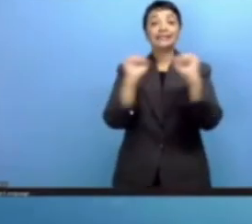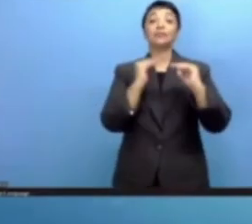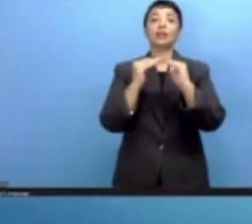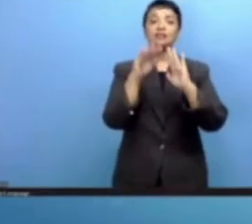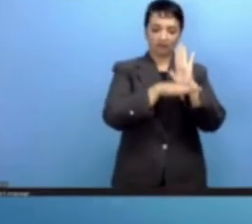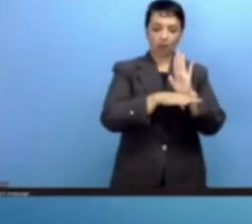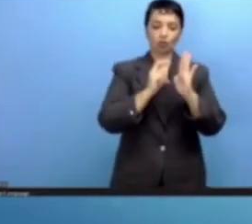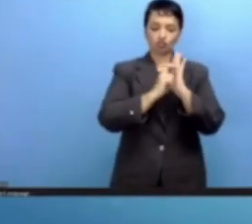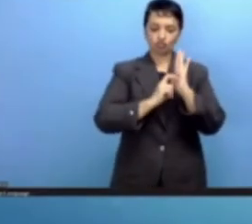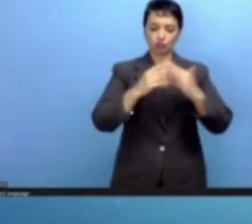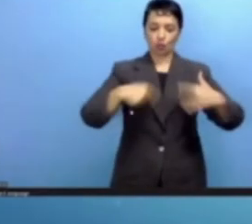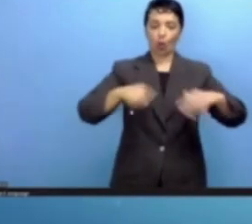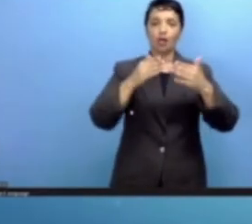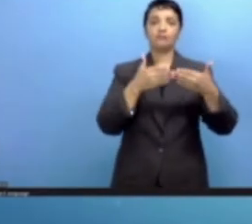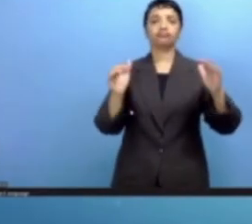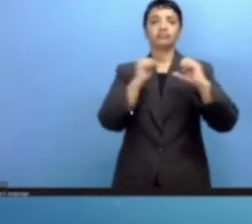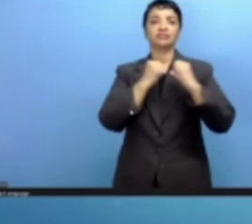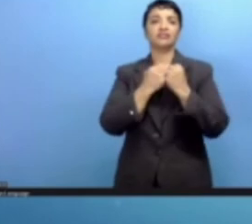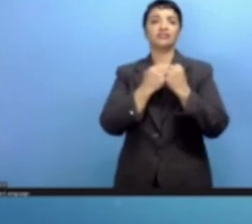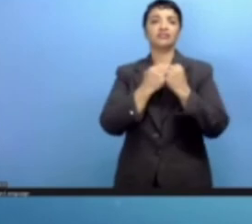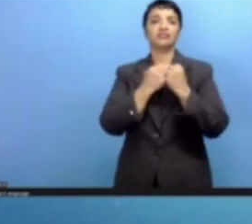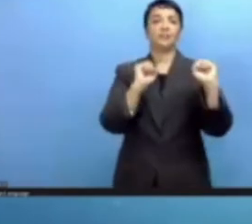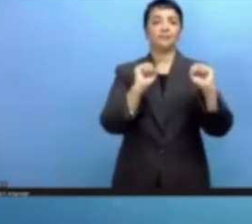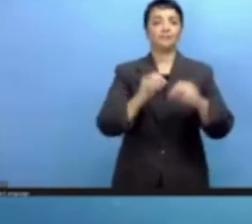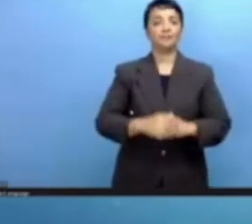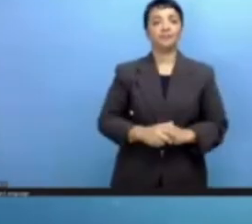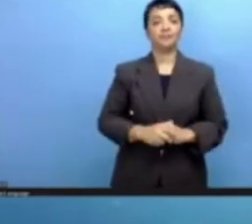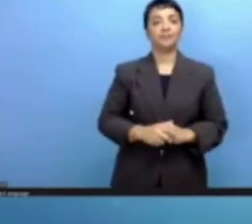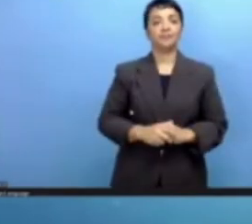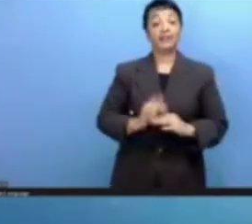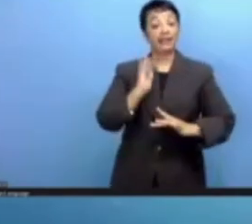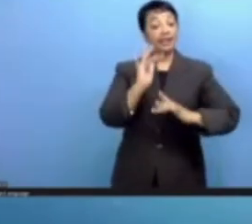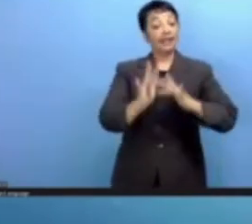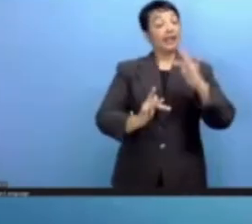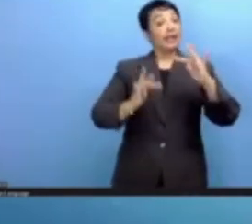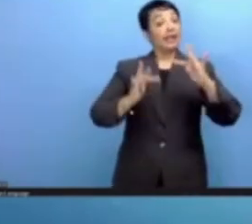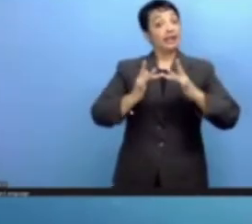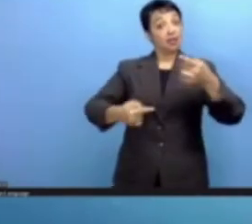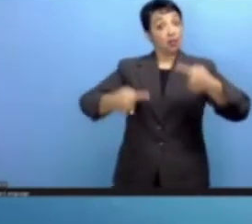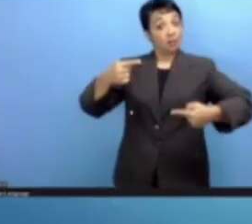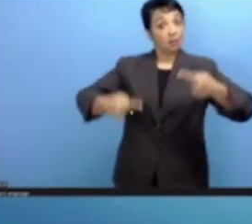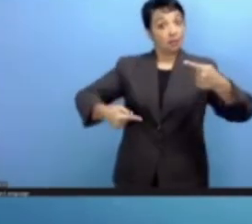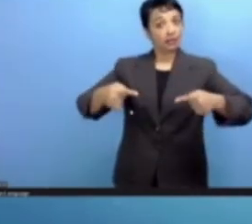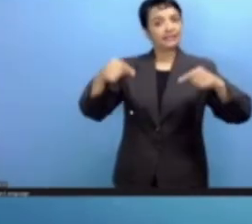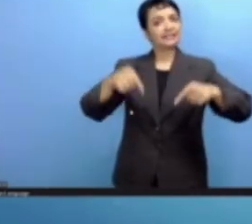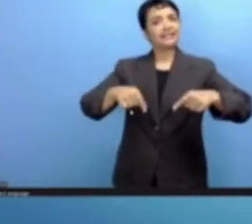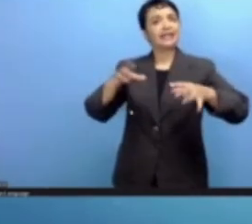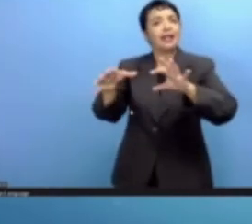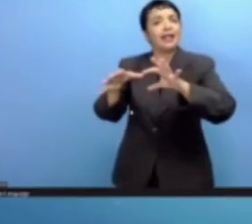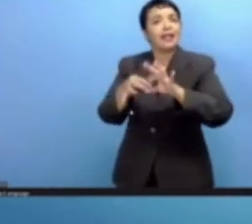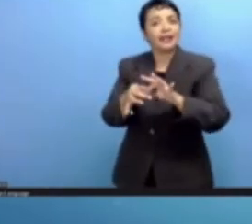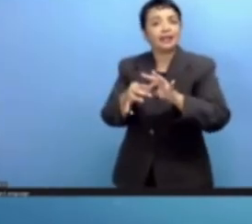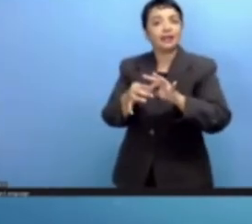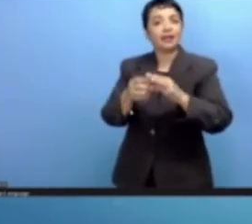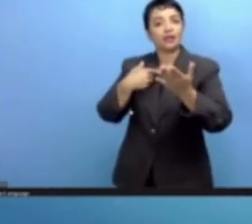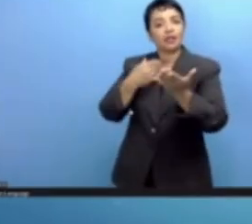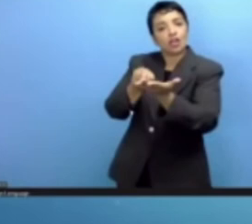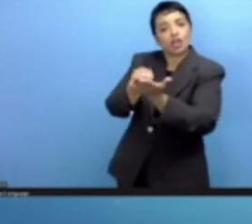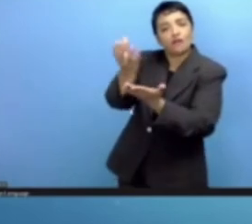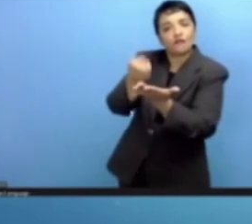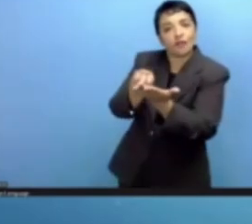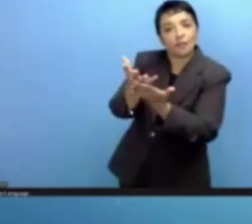والسيادية والديموقراطية للدول إن السر من وراء هذه